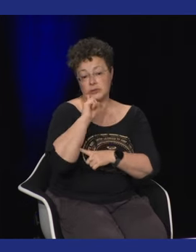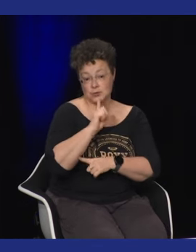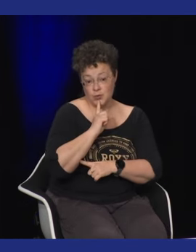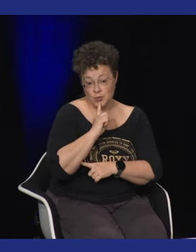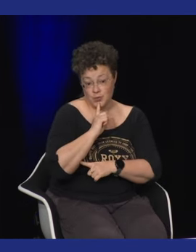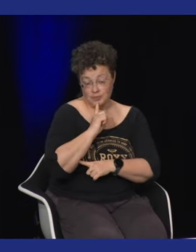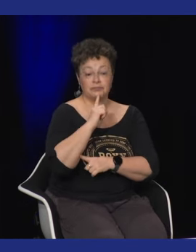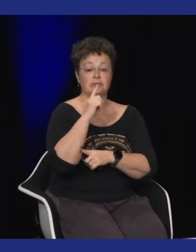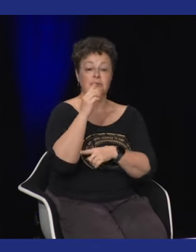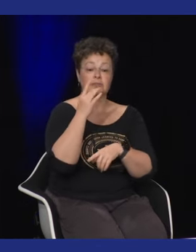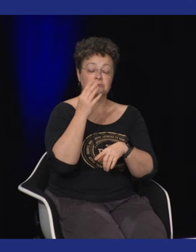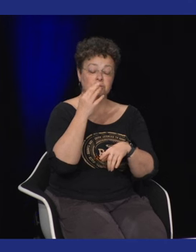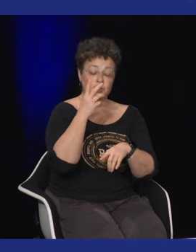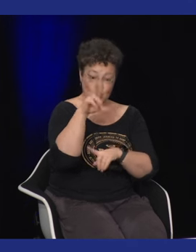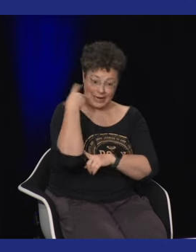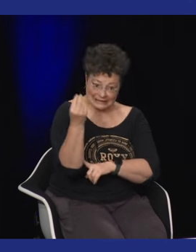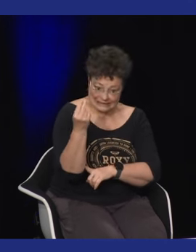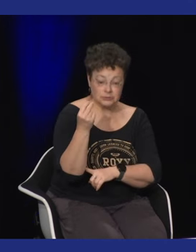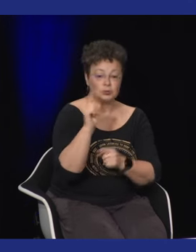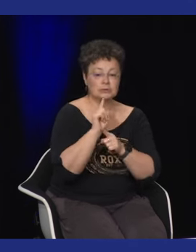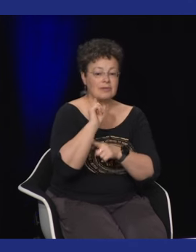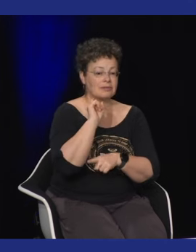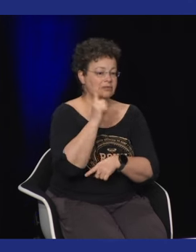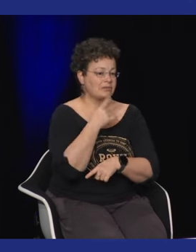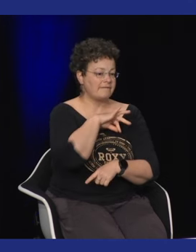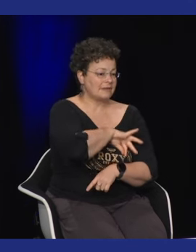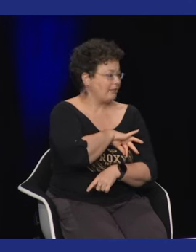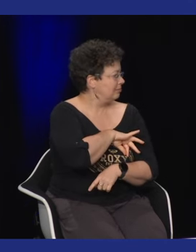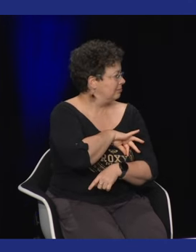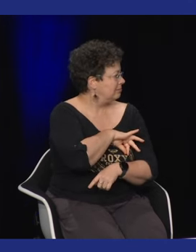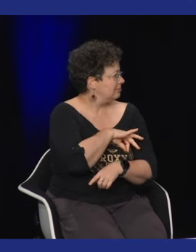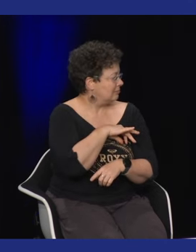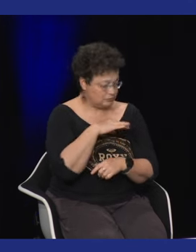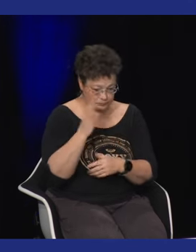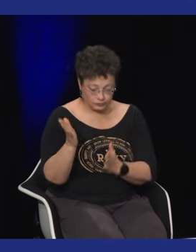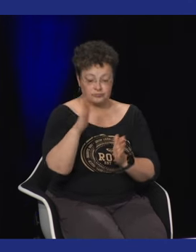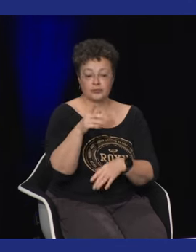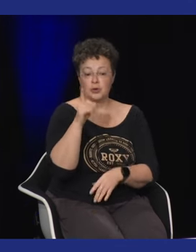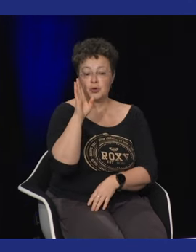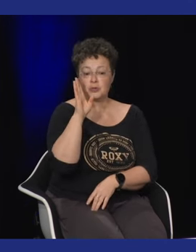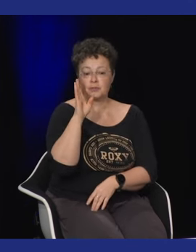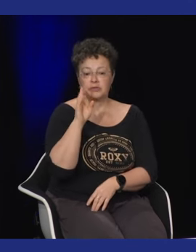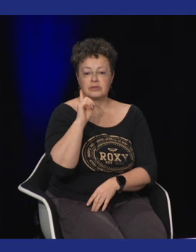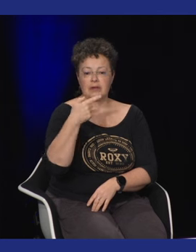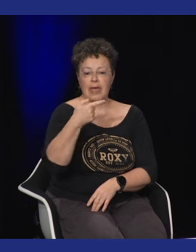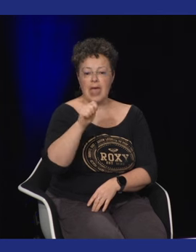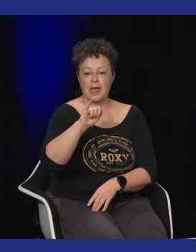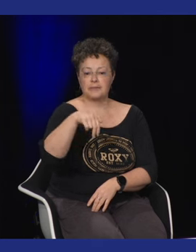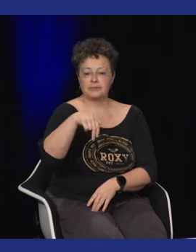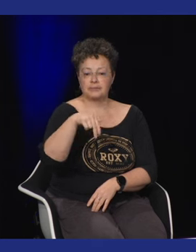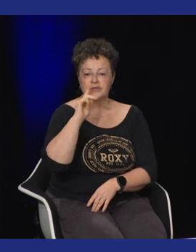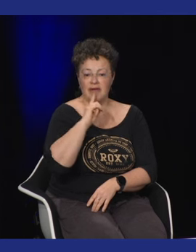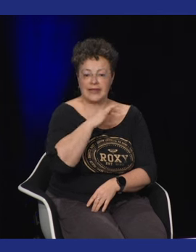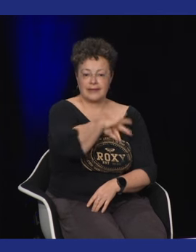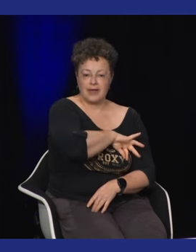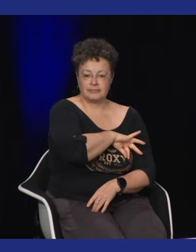bleu foncé qui est donc la couleur des sourds de de l'humanité et de et de